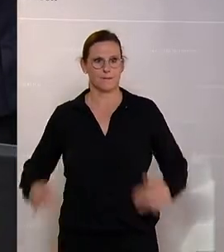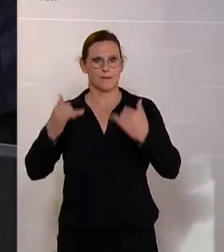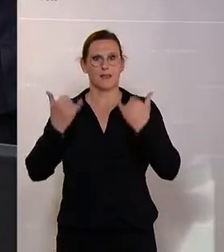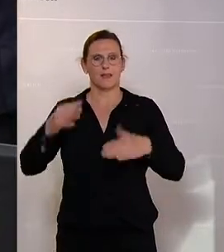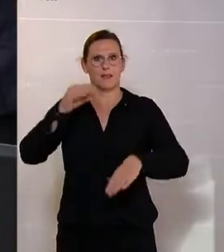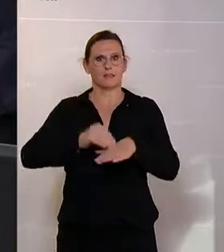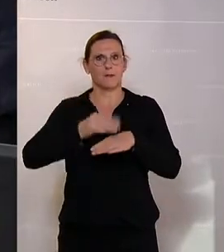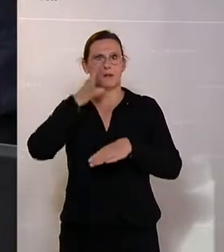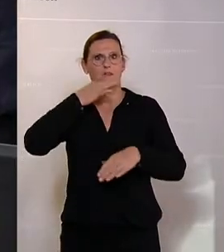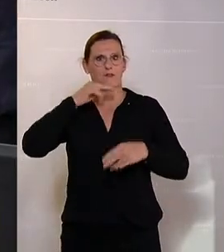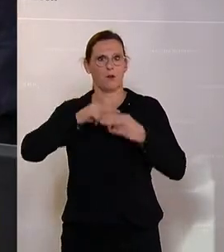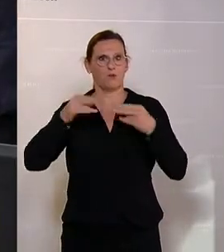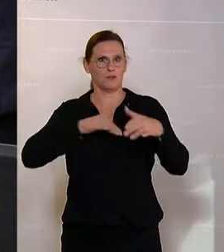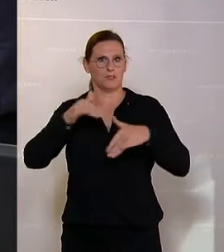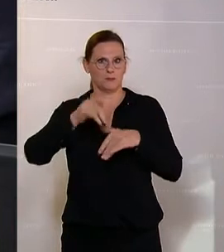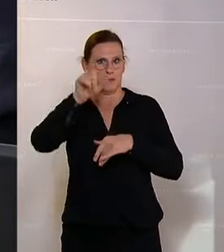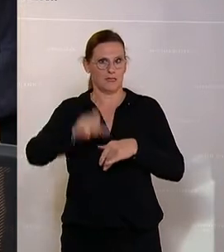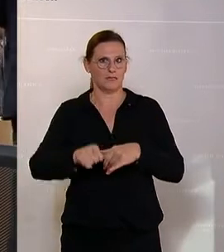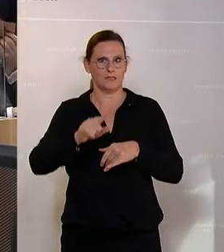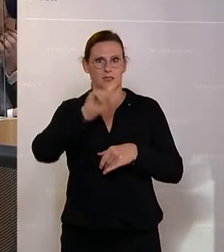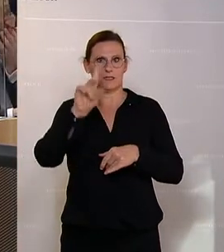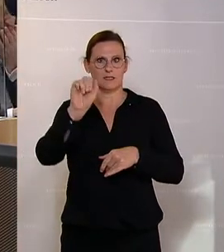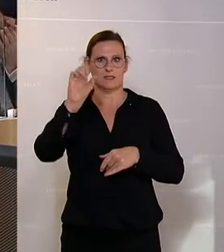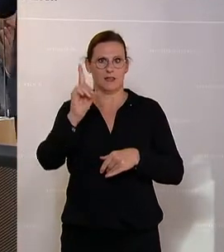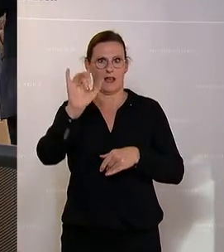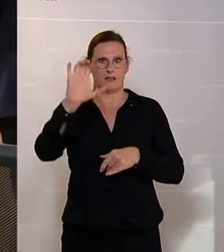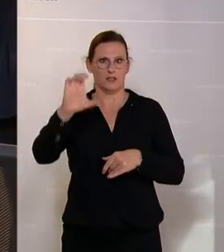Corona-Kontaktperson im Homeoffice ist.